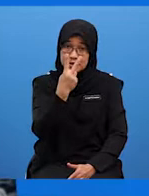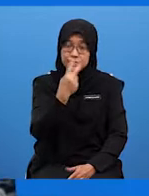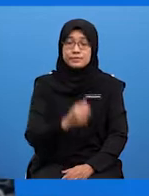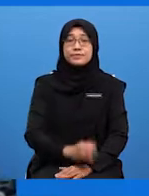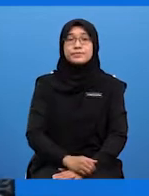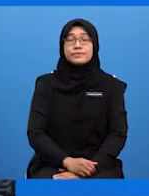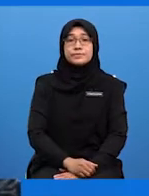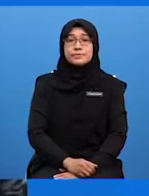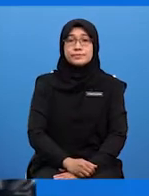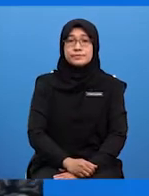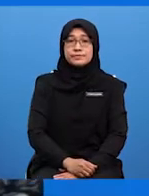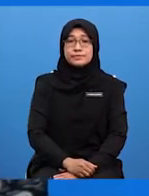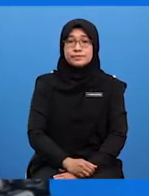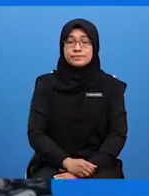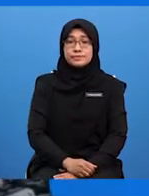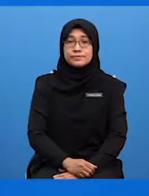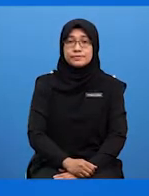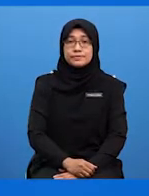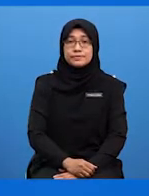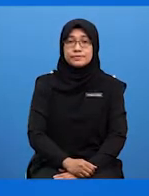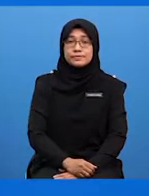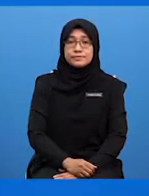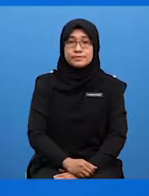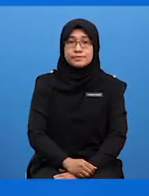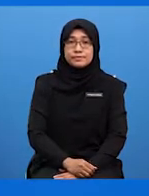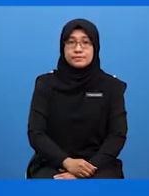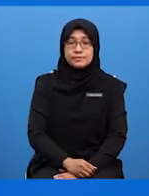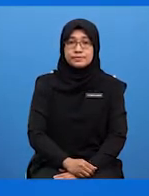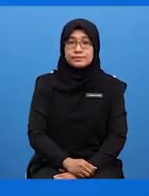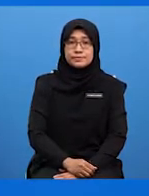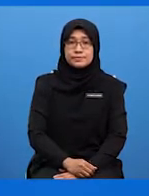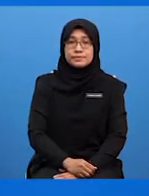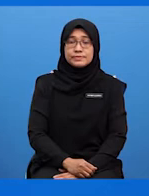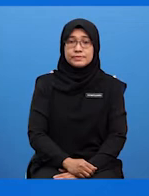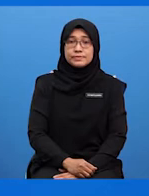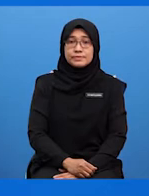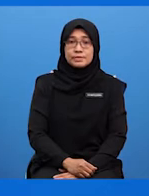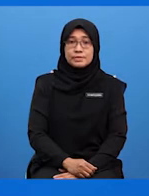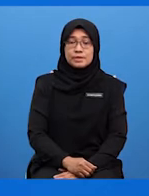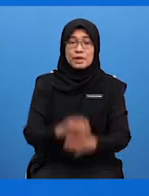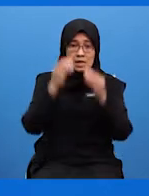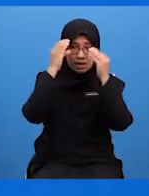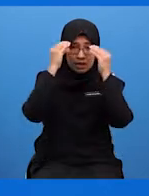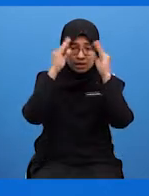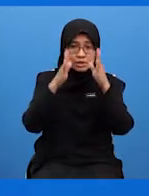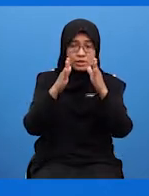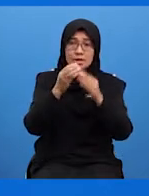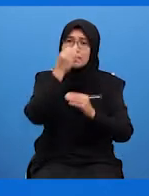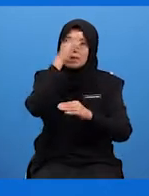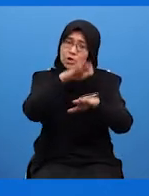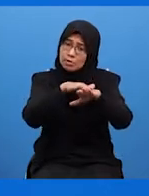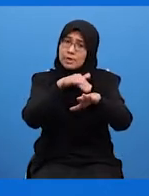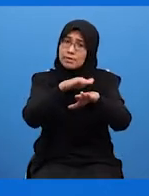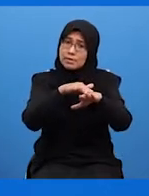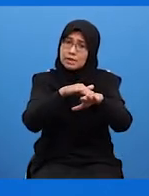pelajar-pelajar Jangan lupa ingat, salin nota Ya, jadi saya akan cakap pelahan-lahan sikit ini Supaya pelajar-pelajar di luar sana dapat membuat